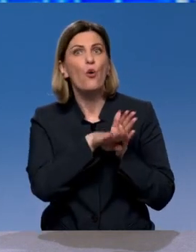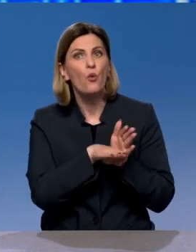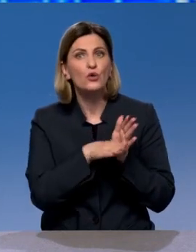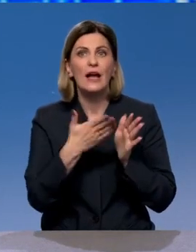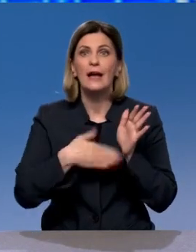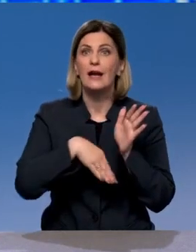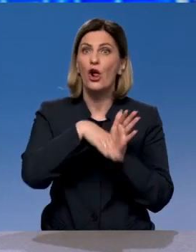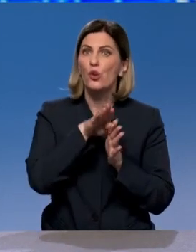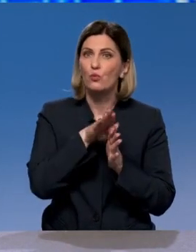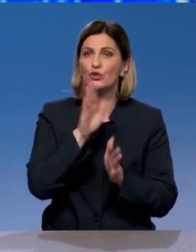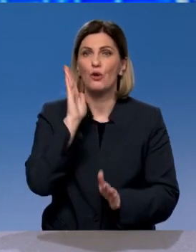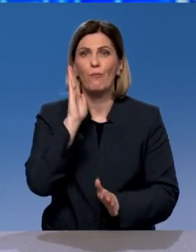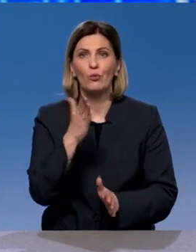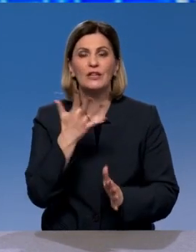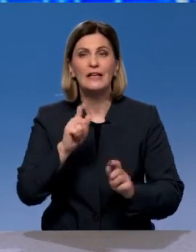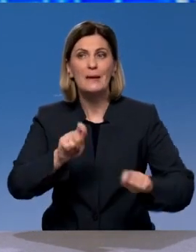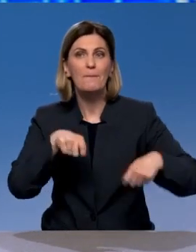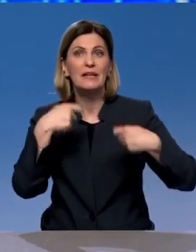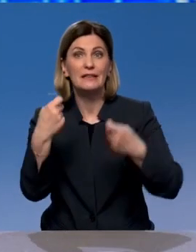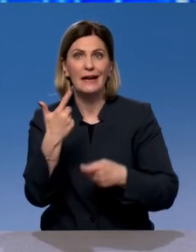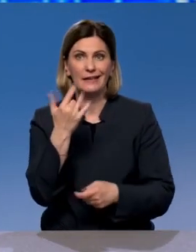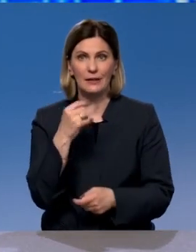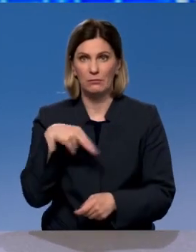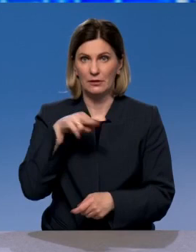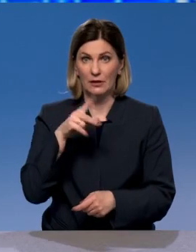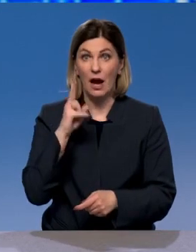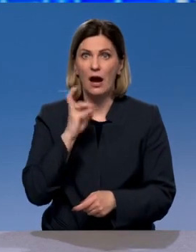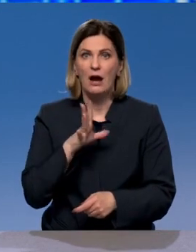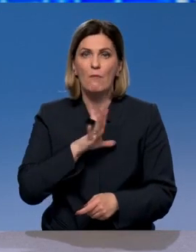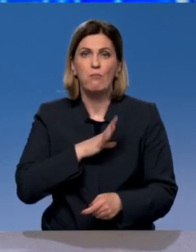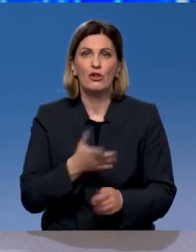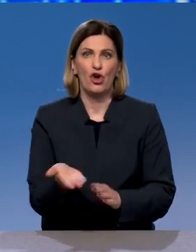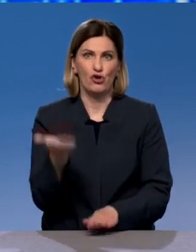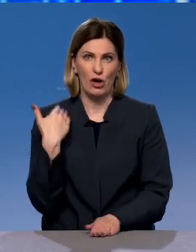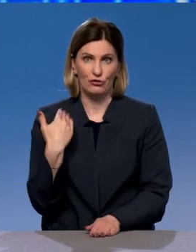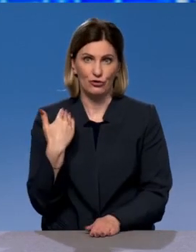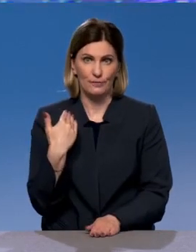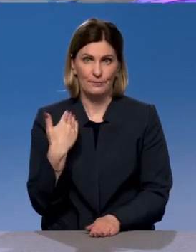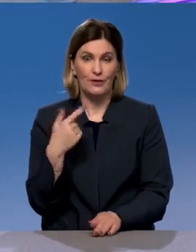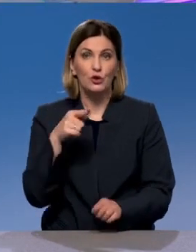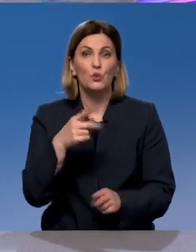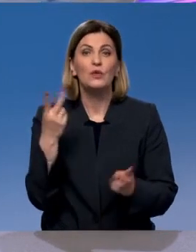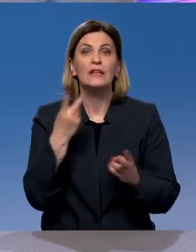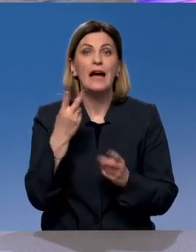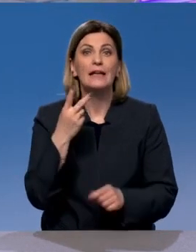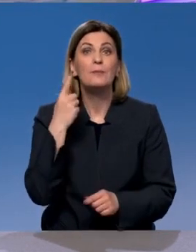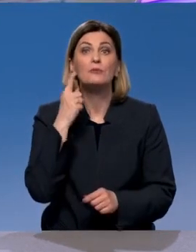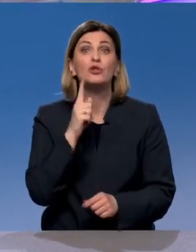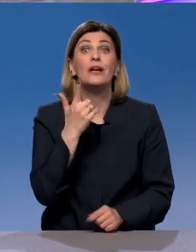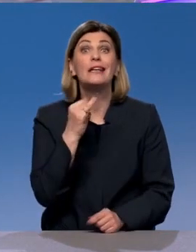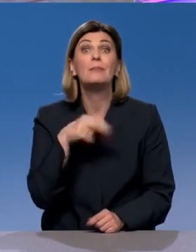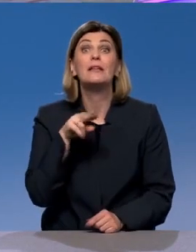передать ГИБДД. Как было раньше? Когда-то так было, да. И вообще говоря, тут надо понимать, что такое ГИБДД. Это